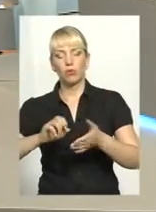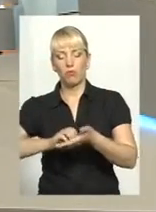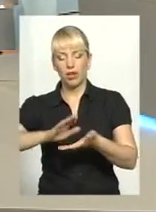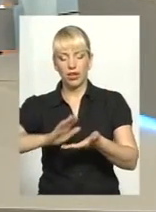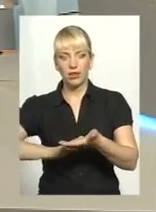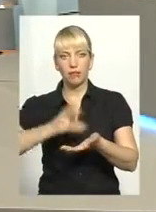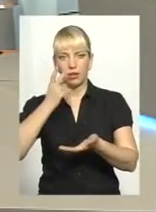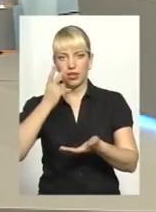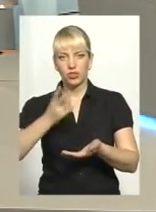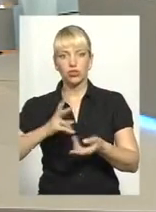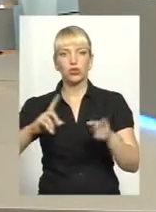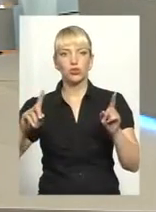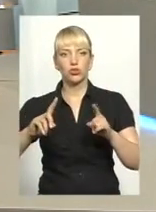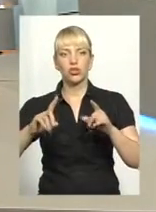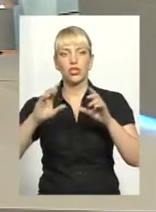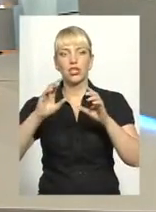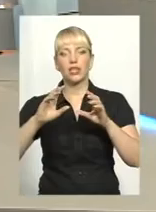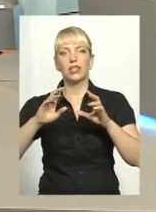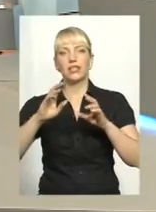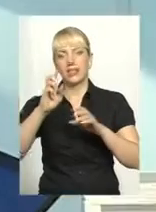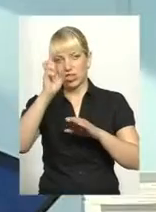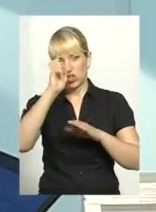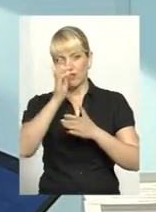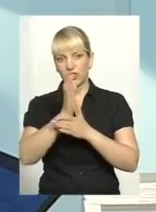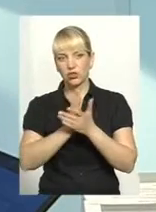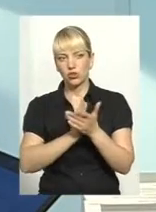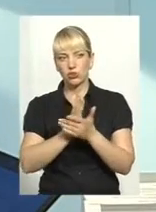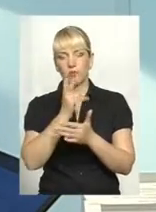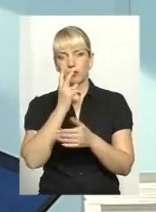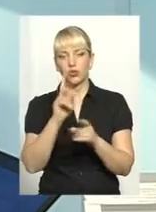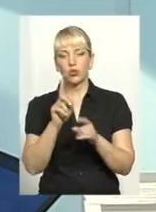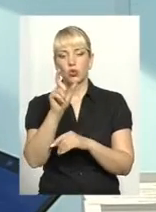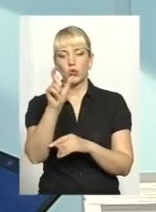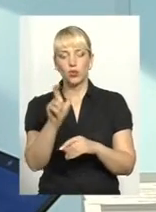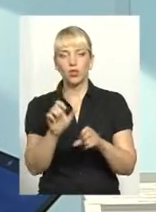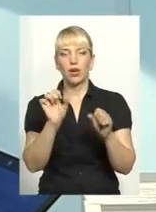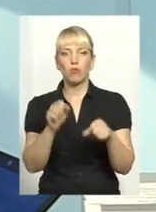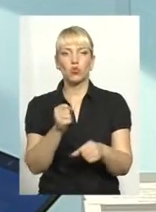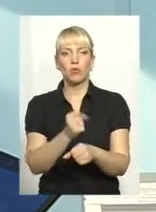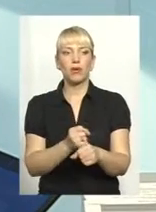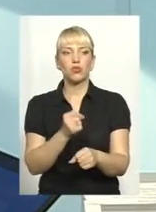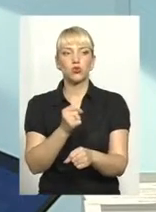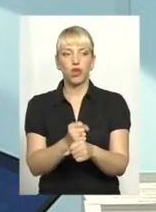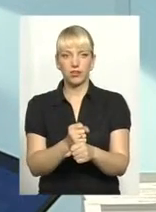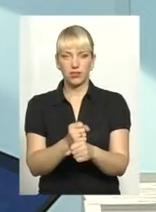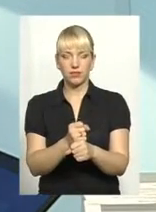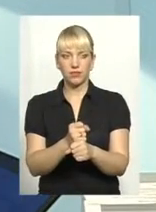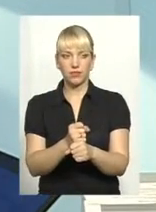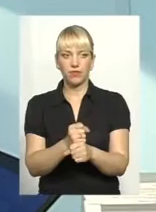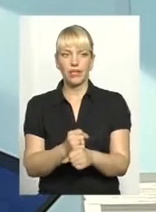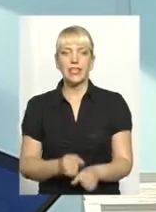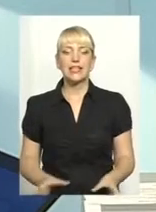законом про державну службу передбачено, що людина може працювати за